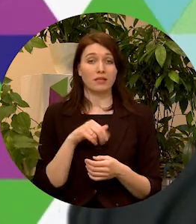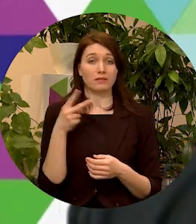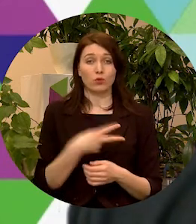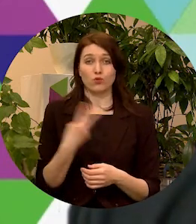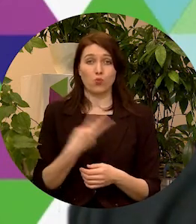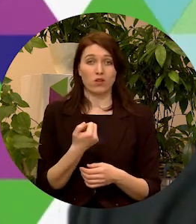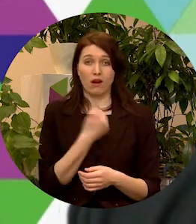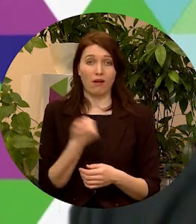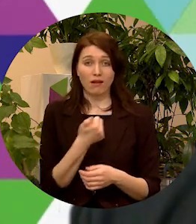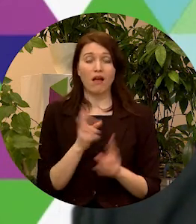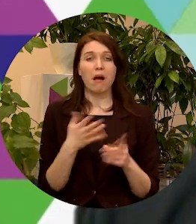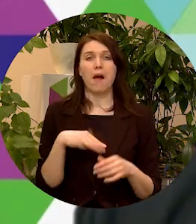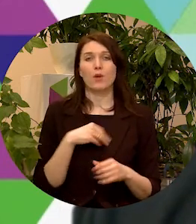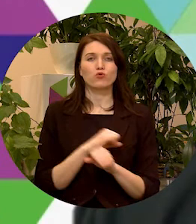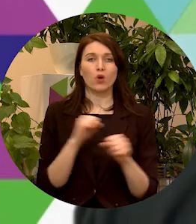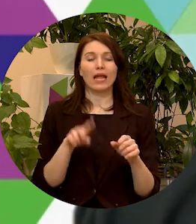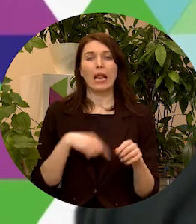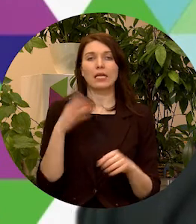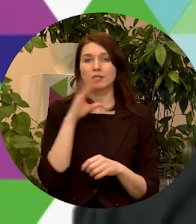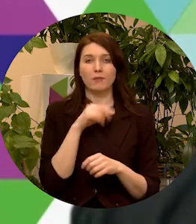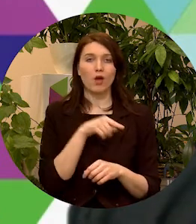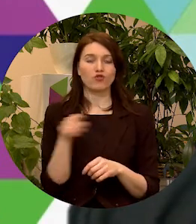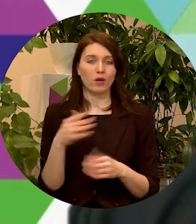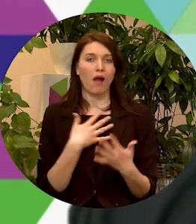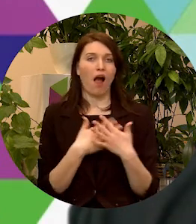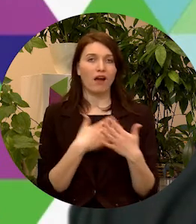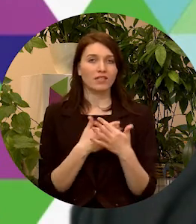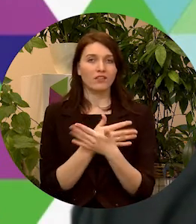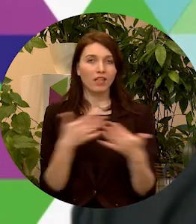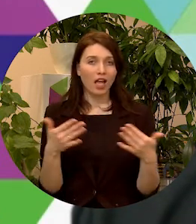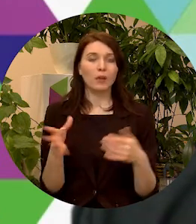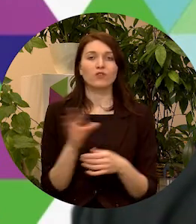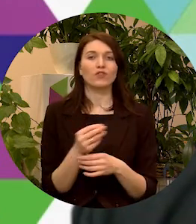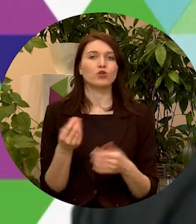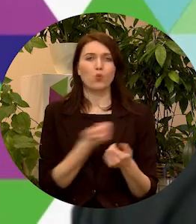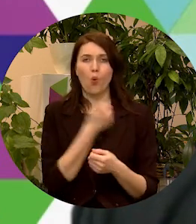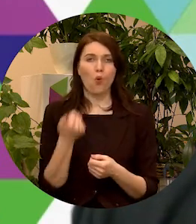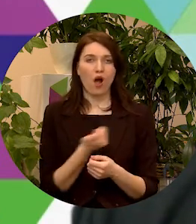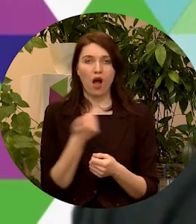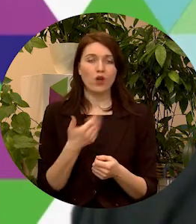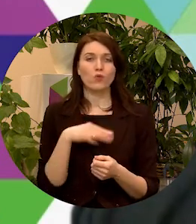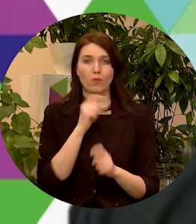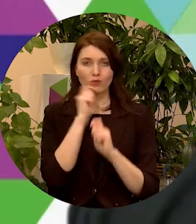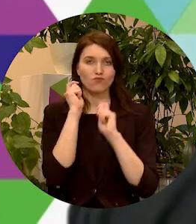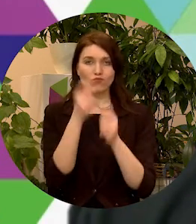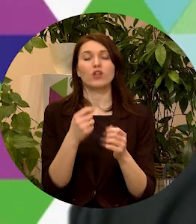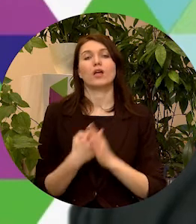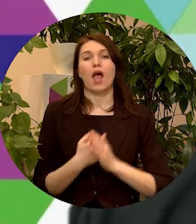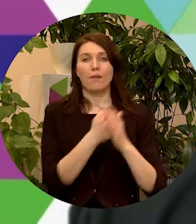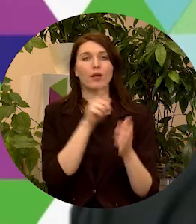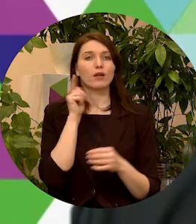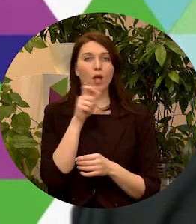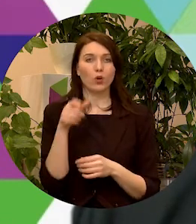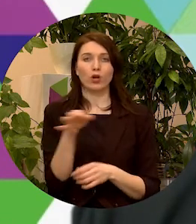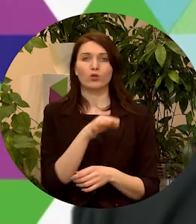kā mēs nodrošināsim ilgtspēju šīm aktivitātēm. Un visu cauri gadu mēs piešķirsim atbalstu jaunatnes